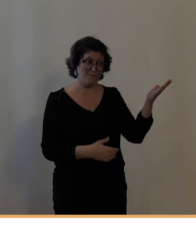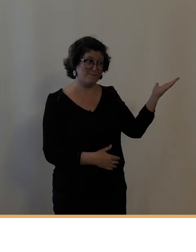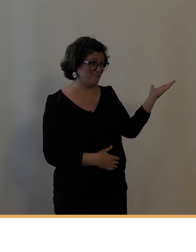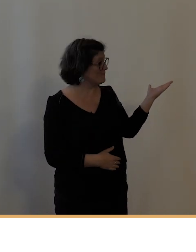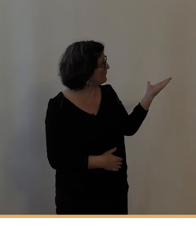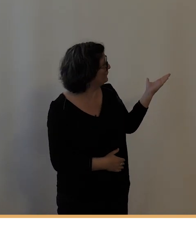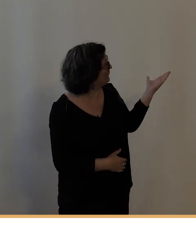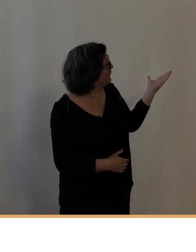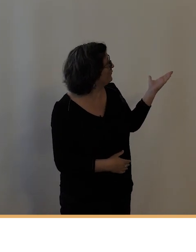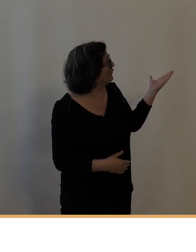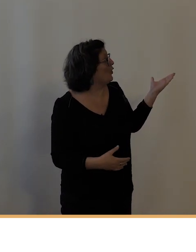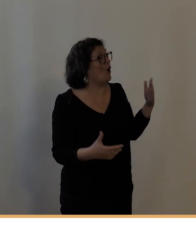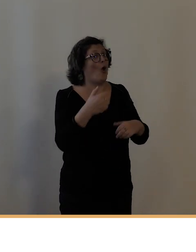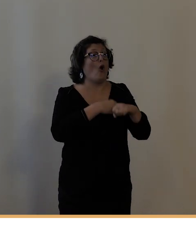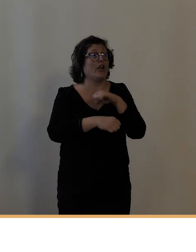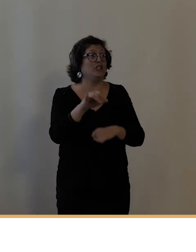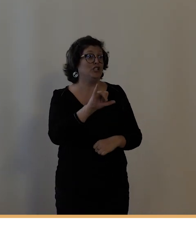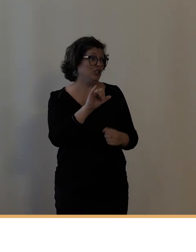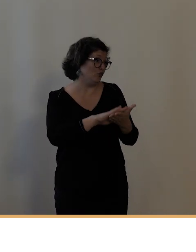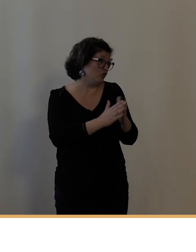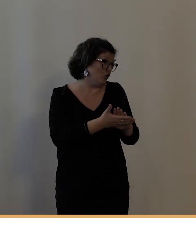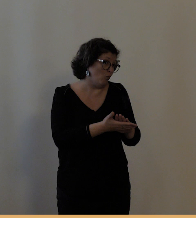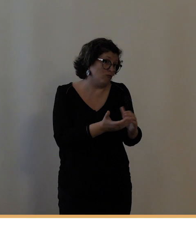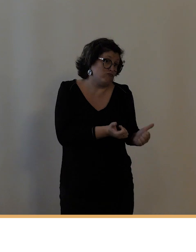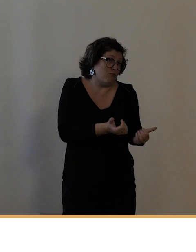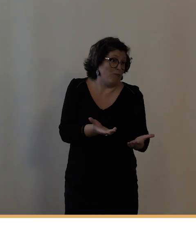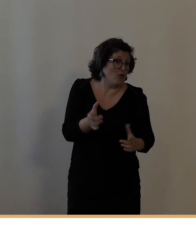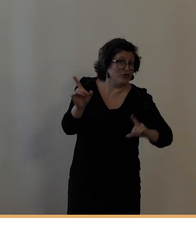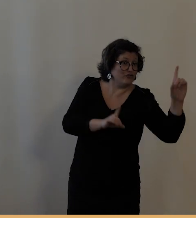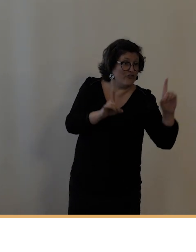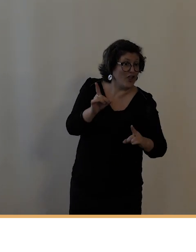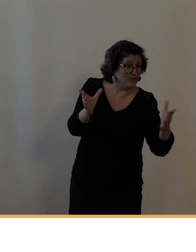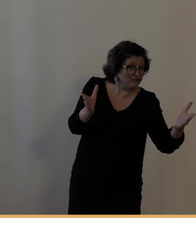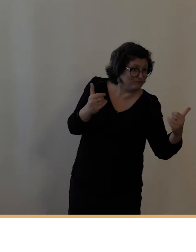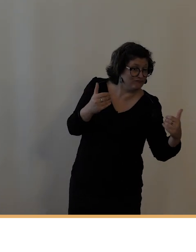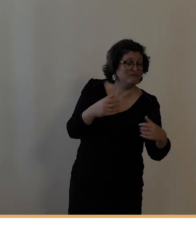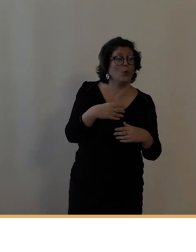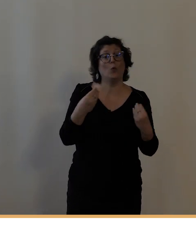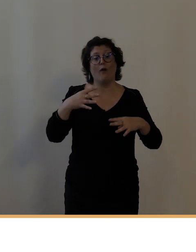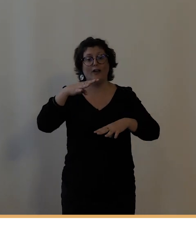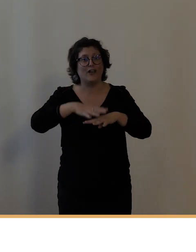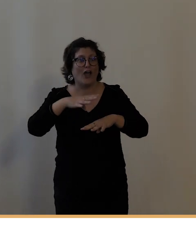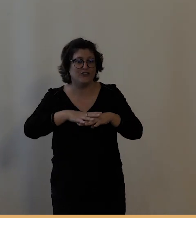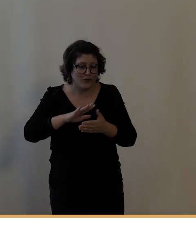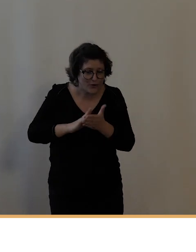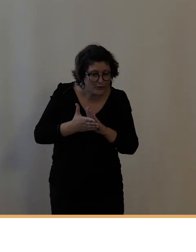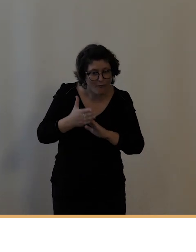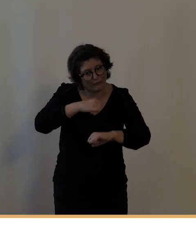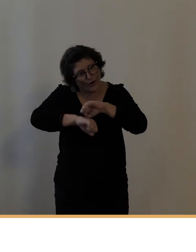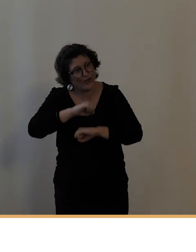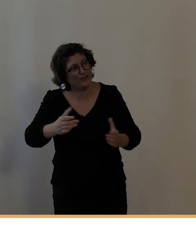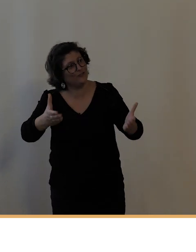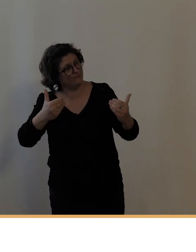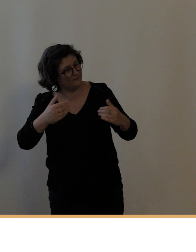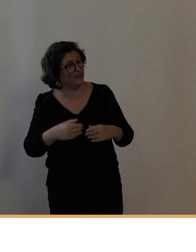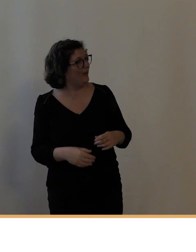soit par des associations locales, des associations de quartier, et qui donnent lieu à ce